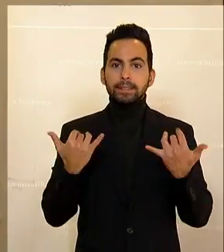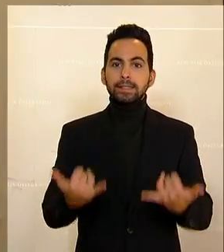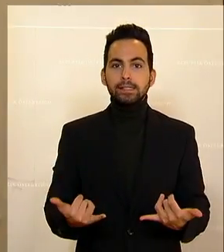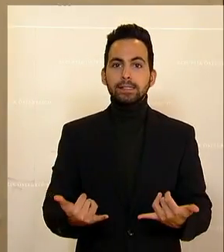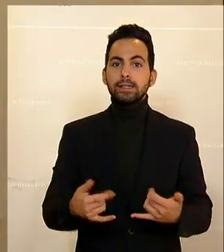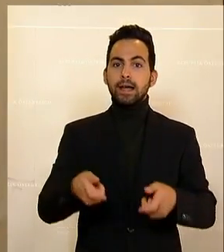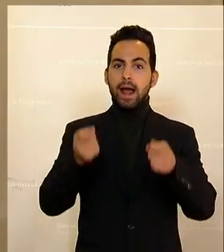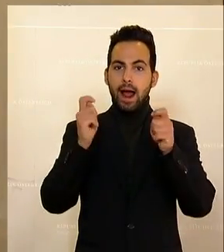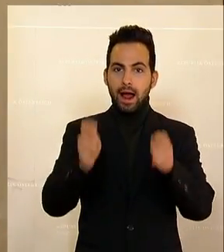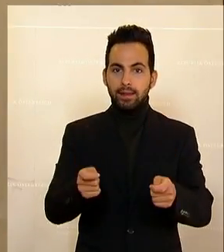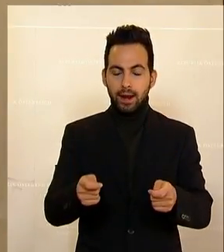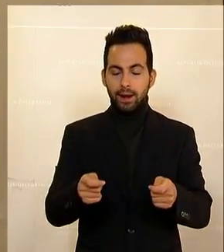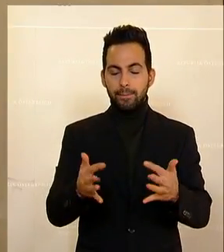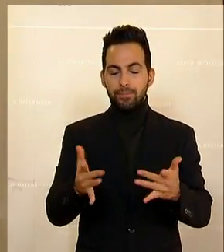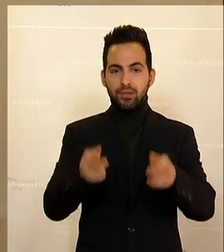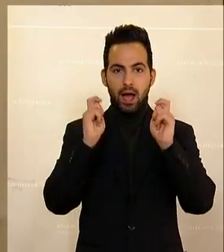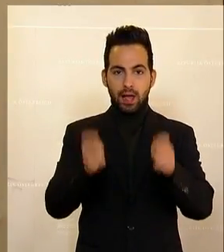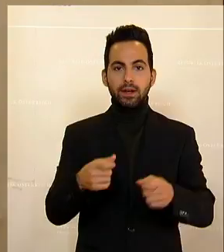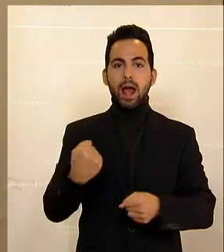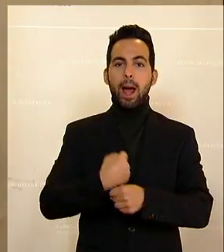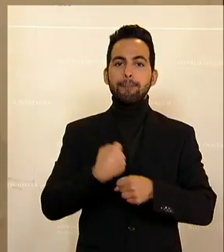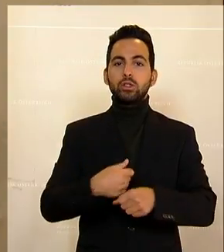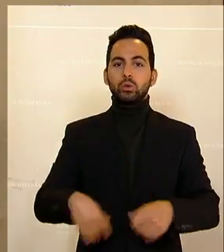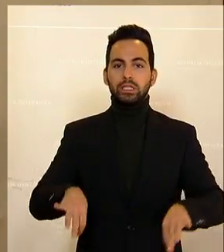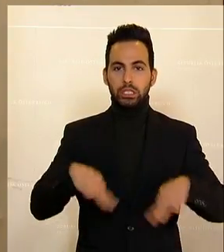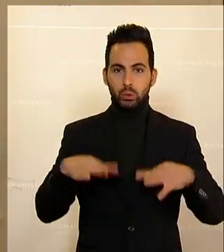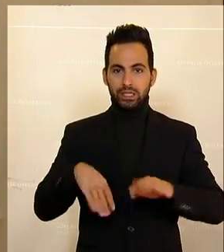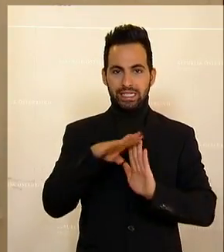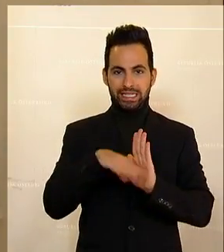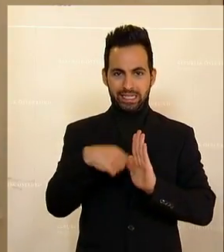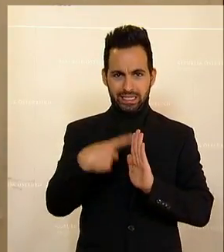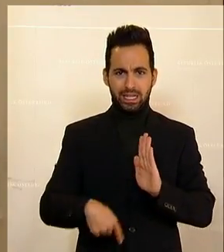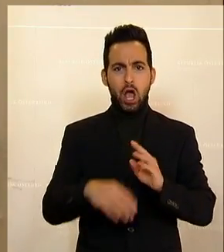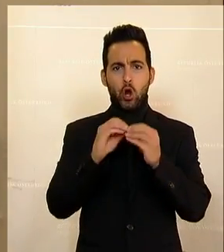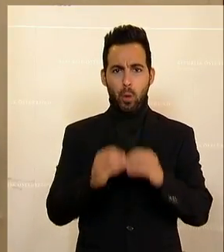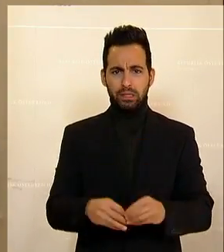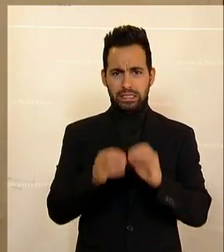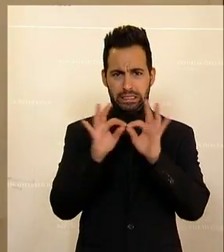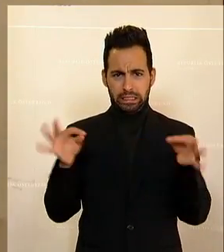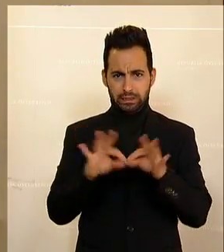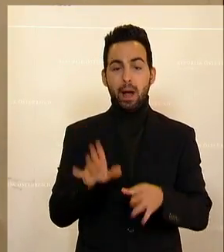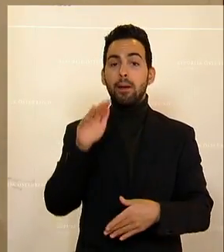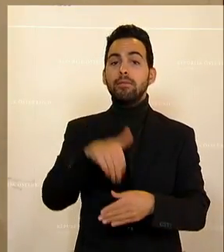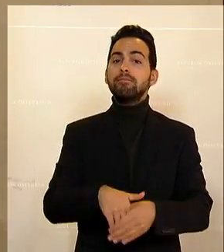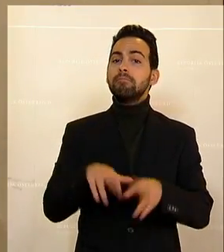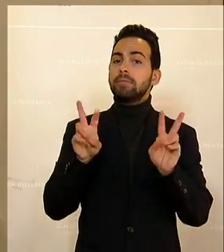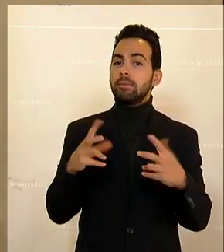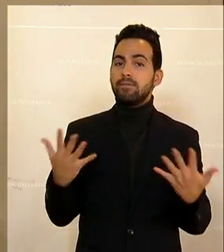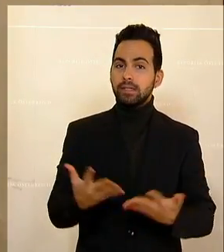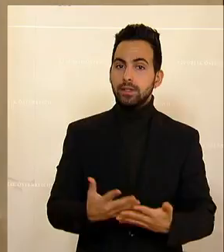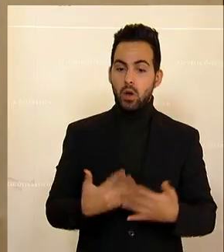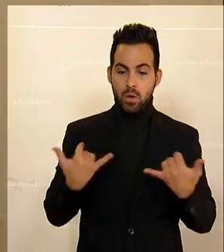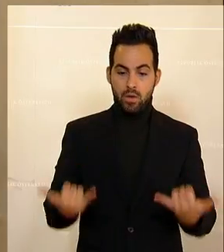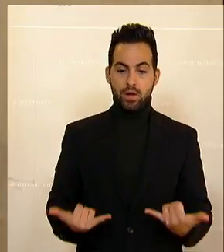Antrag zum Arbeits- und Gesundheitsgesetz. Das klingt sehr kompliziert. Tatsächlich geht es darum, dass wir